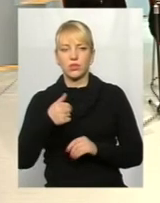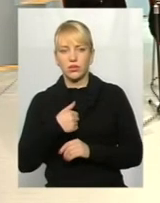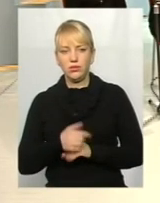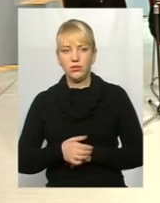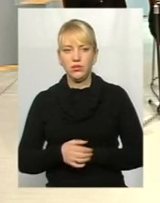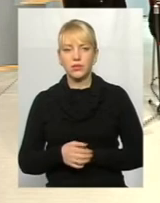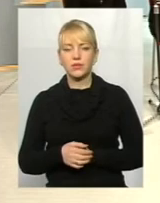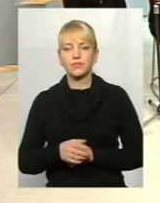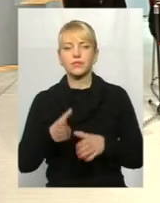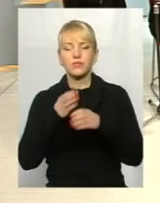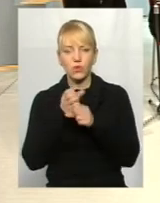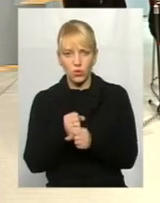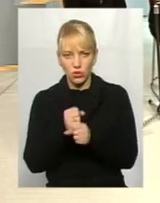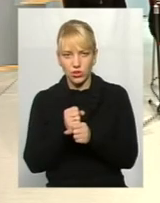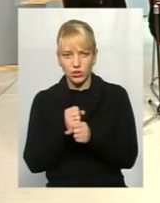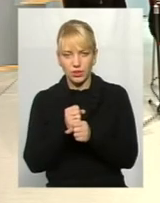Щодо скорочення.